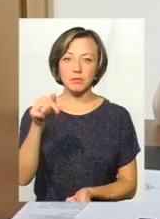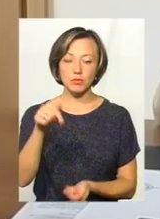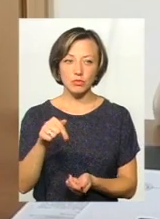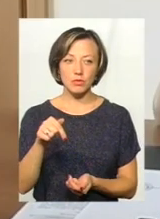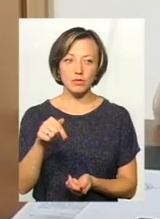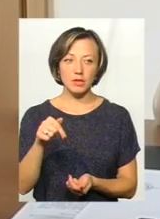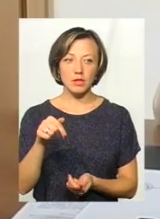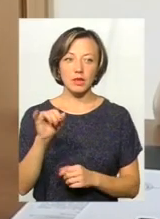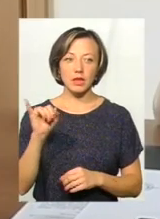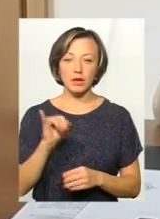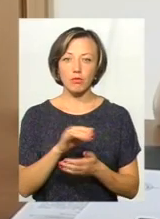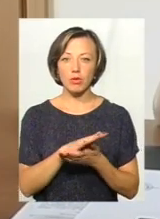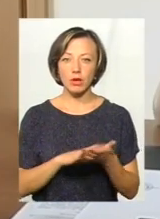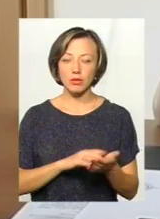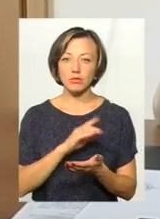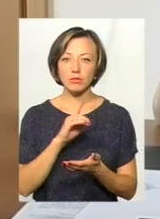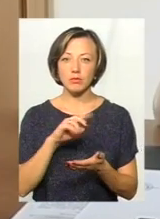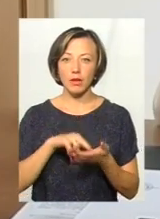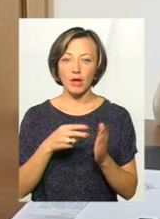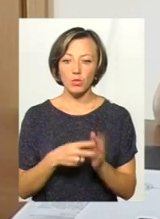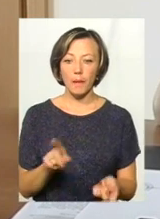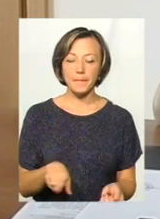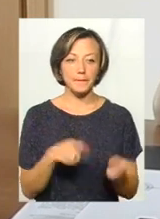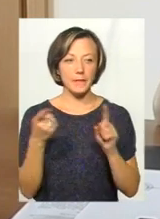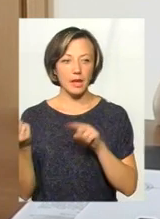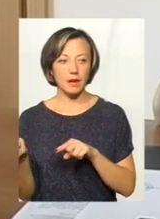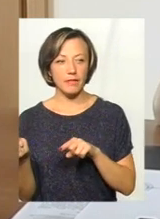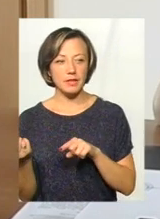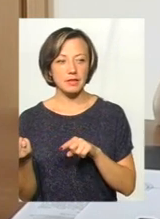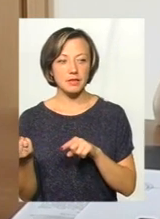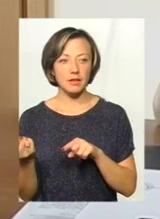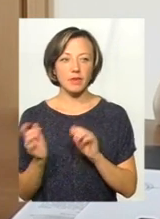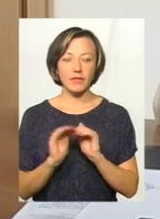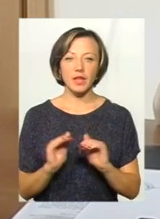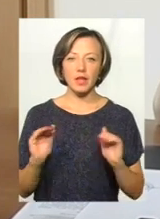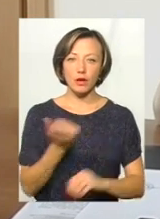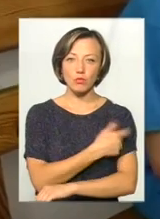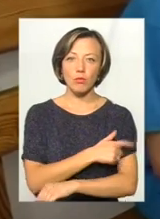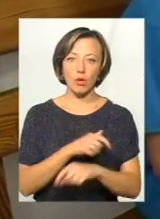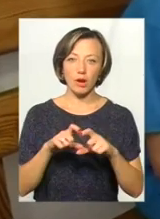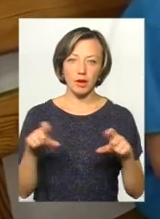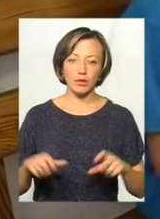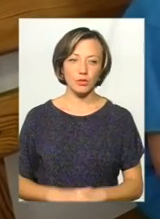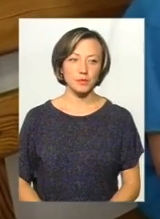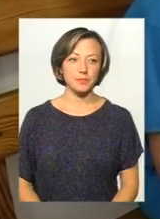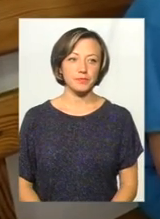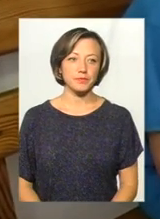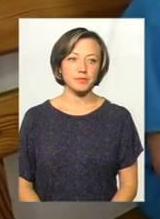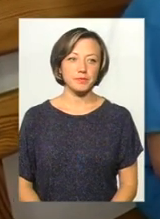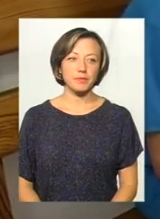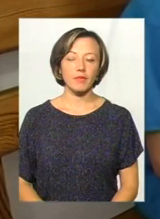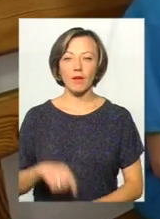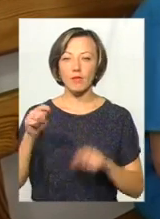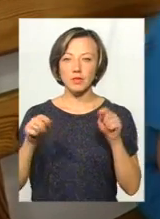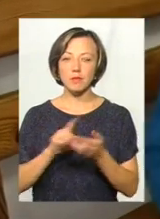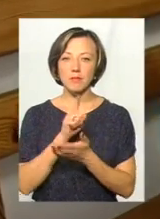І в продальшому порануємо його перевезти в дитячу поліклініку. Восени